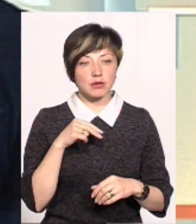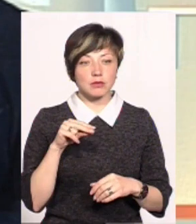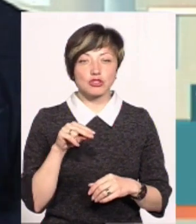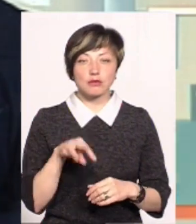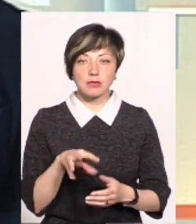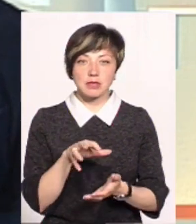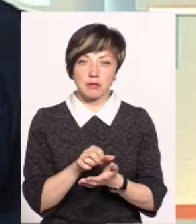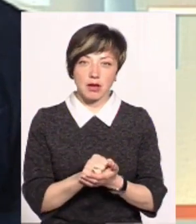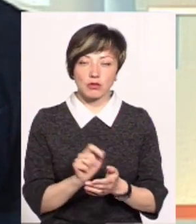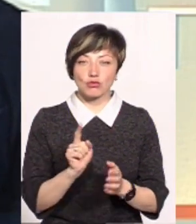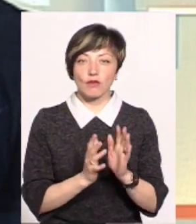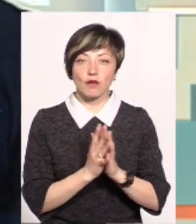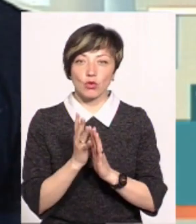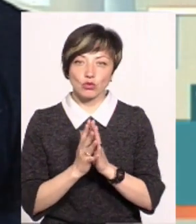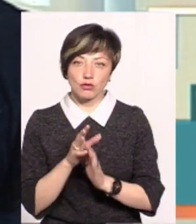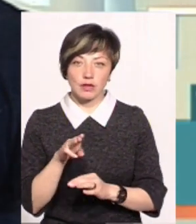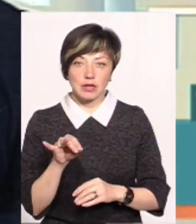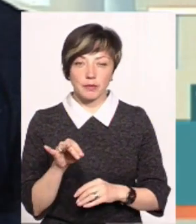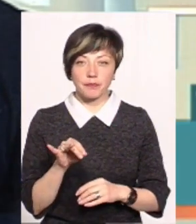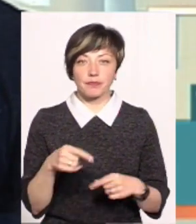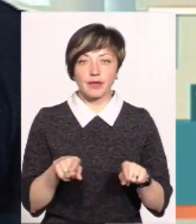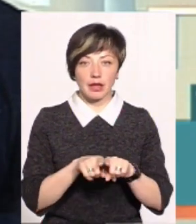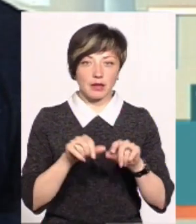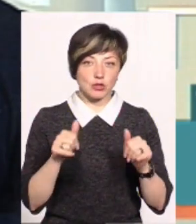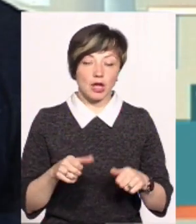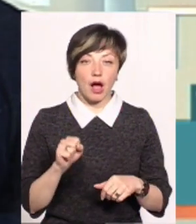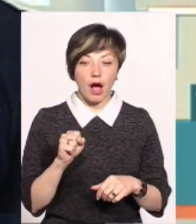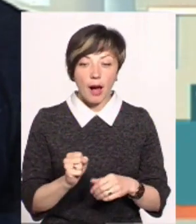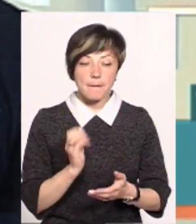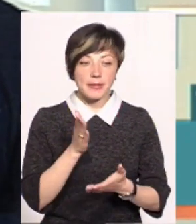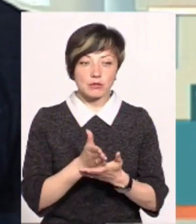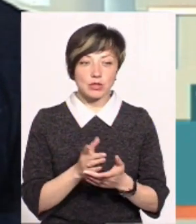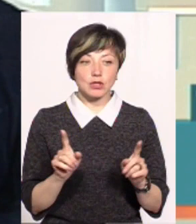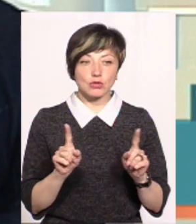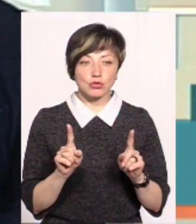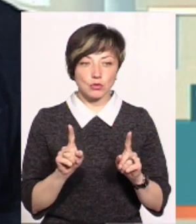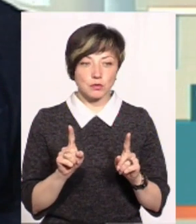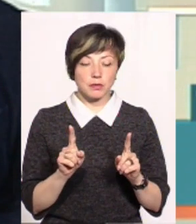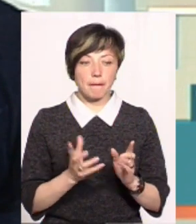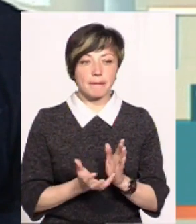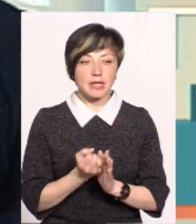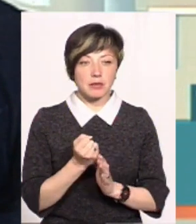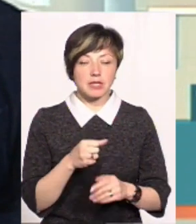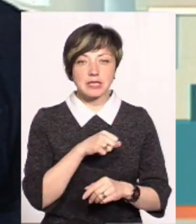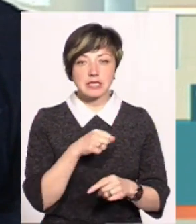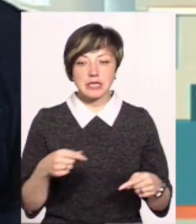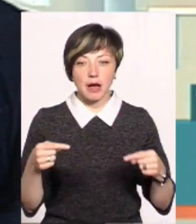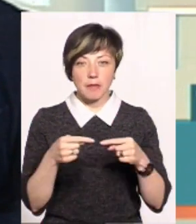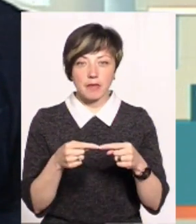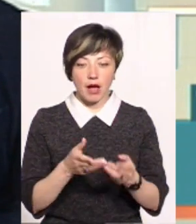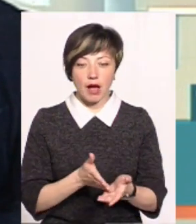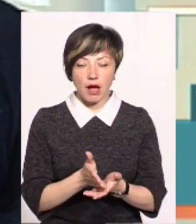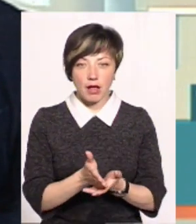чим йому займатися, що вирощувати таким чином. А безпосередньо, щоб підтримувалося саме